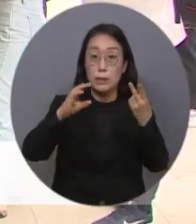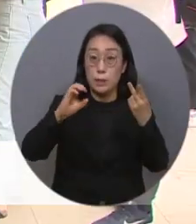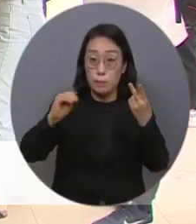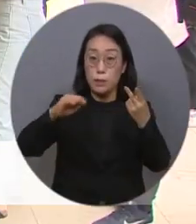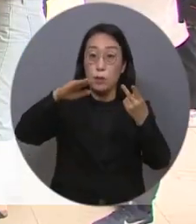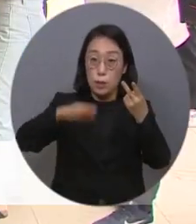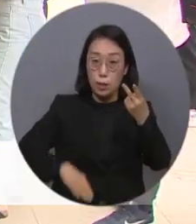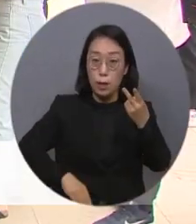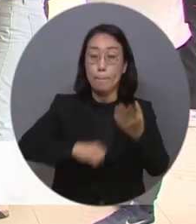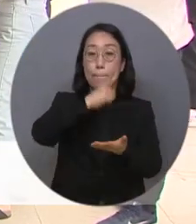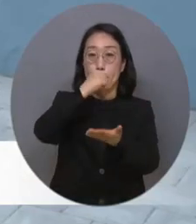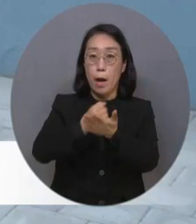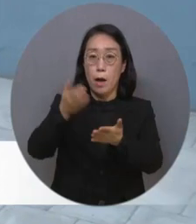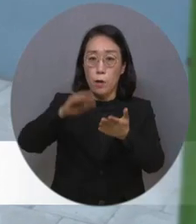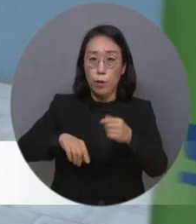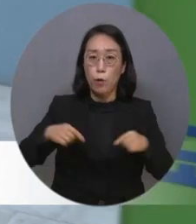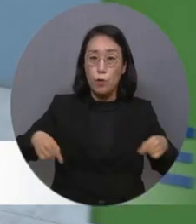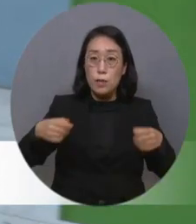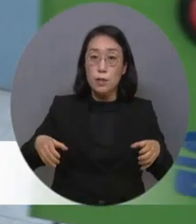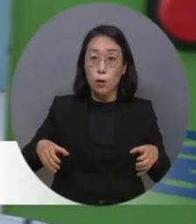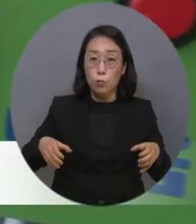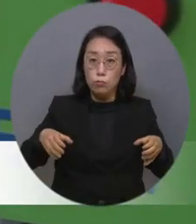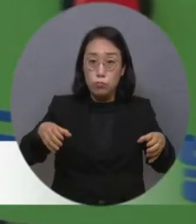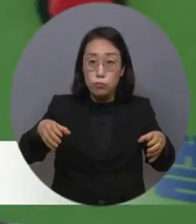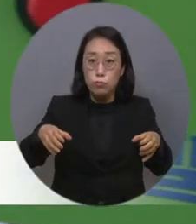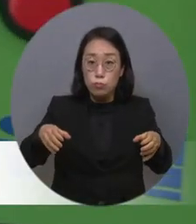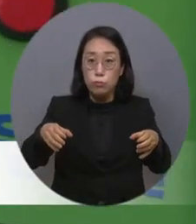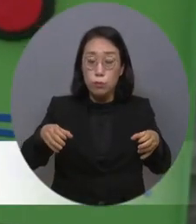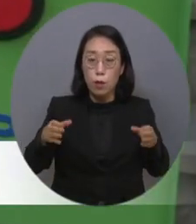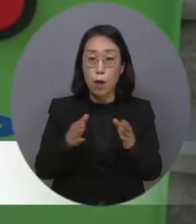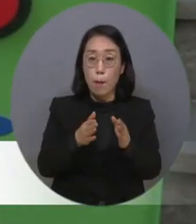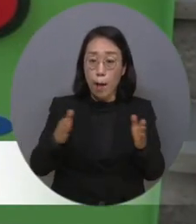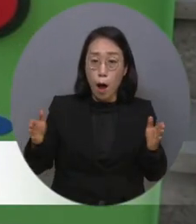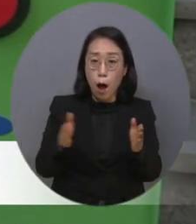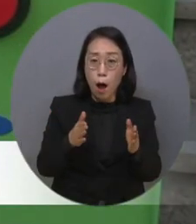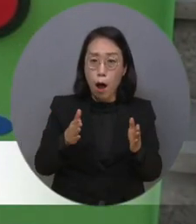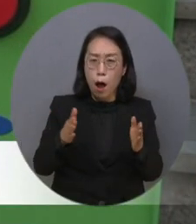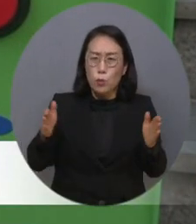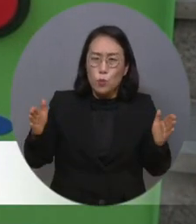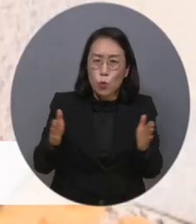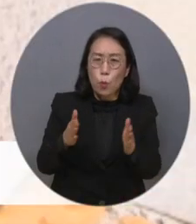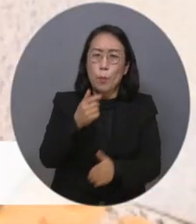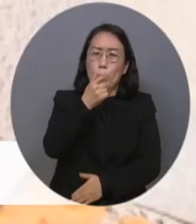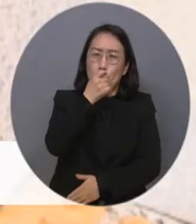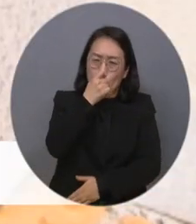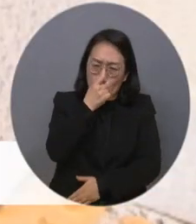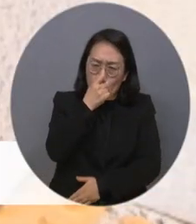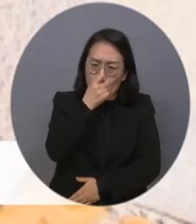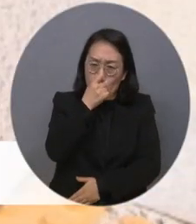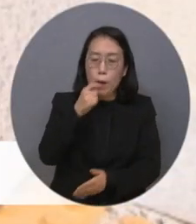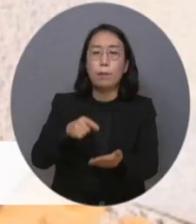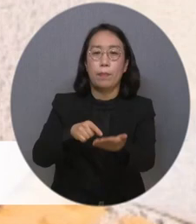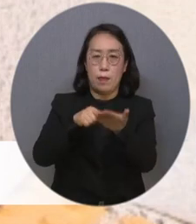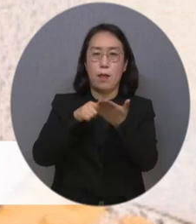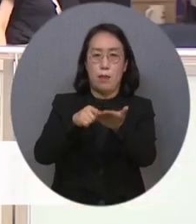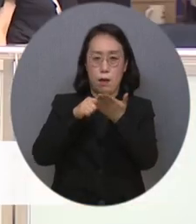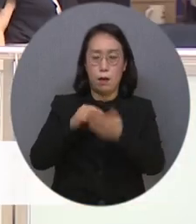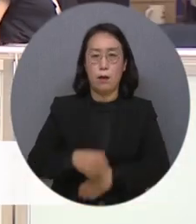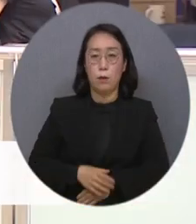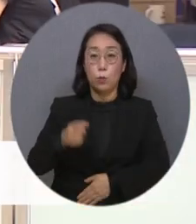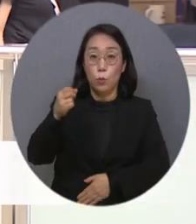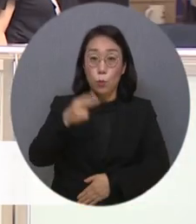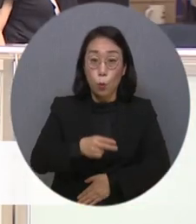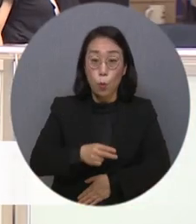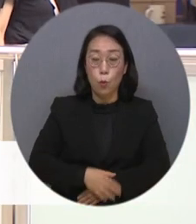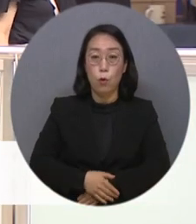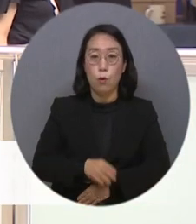적합했으나 휠체어 사용자가 통행 가능한 유효폭은 기준보다 좁은 경우가 일부 나타났습니다. 또한